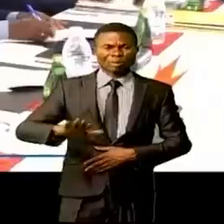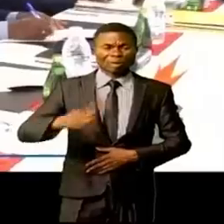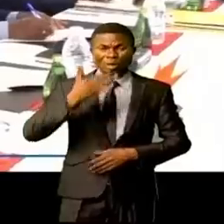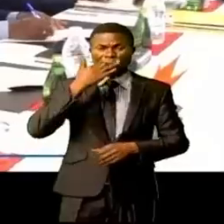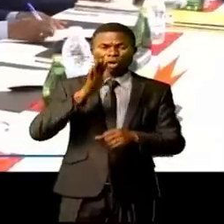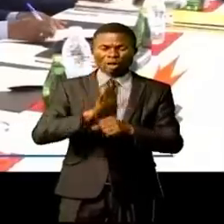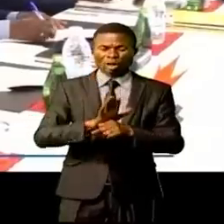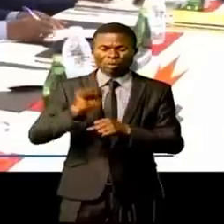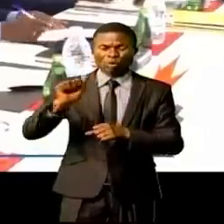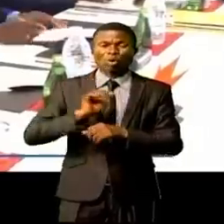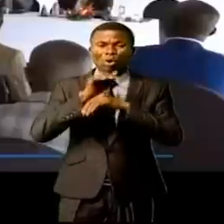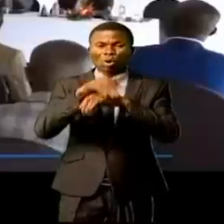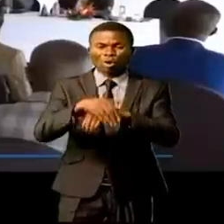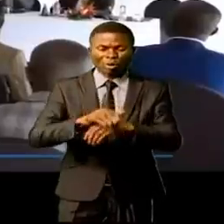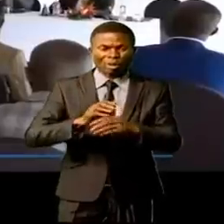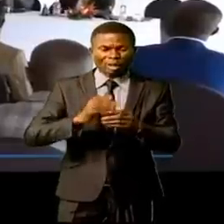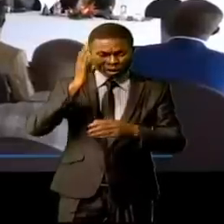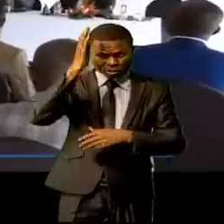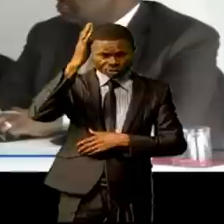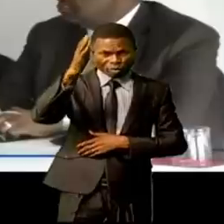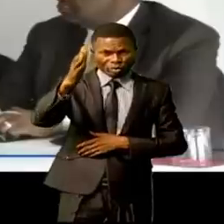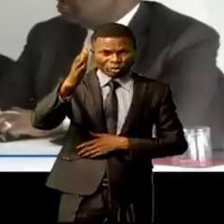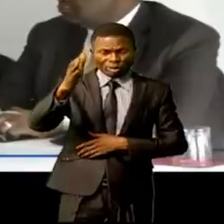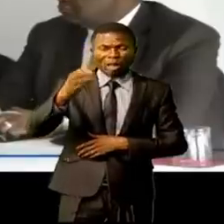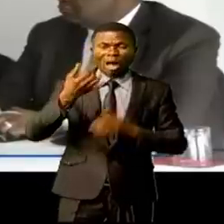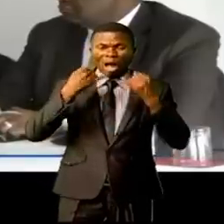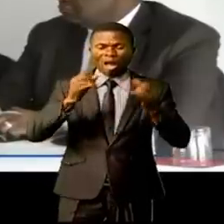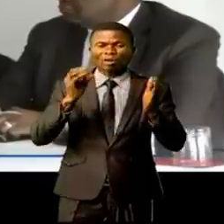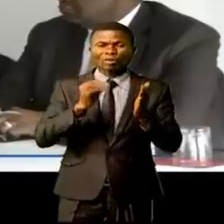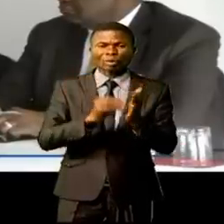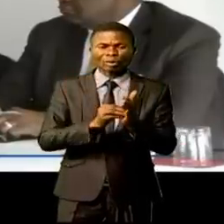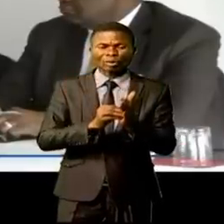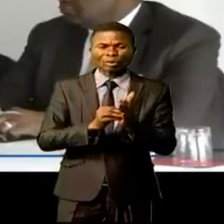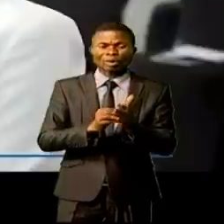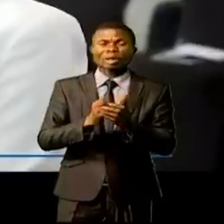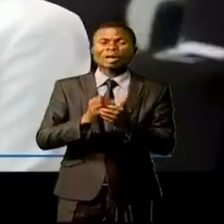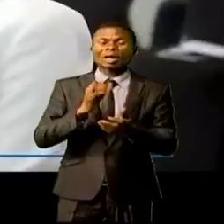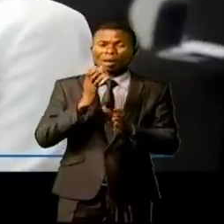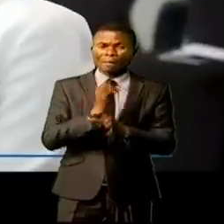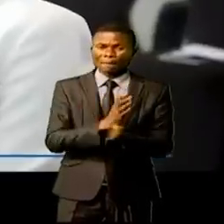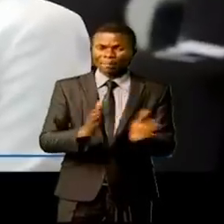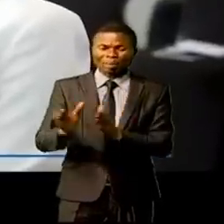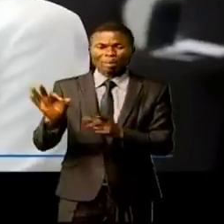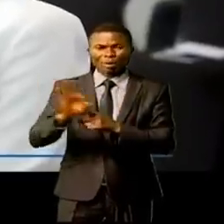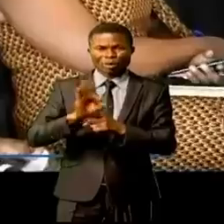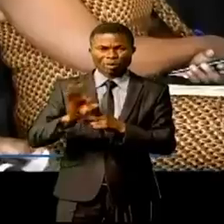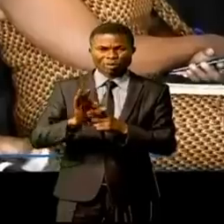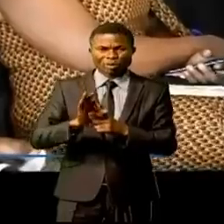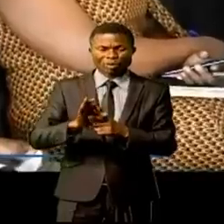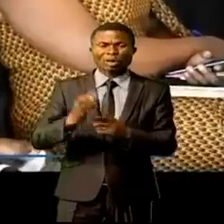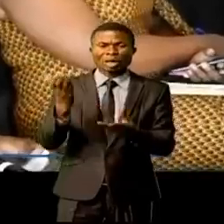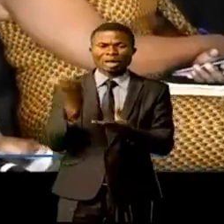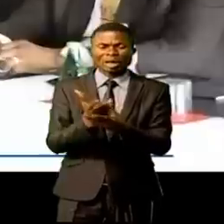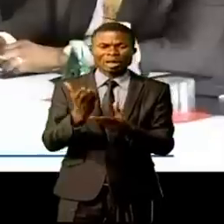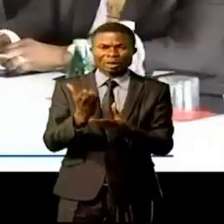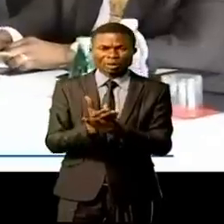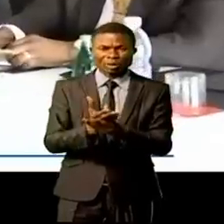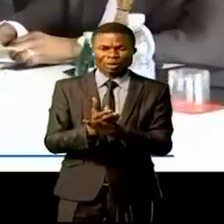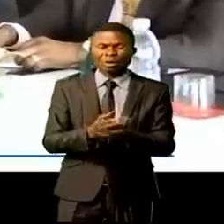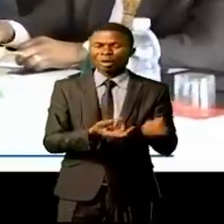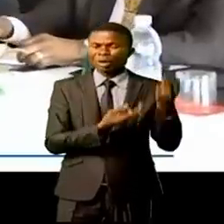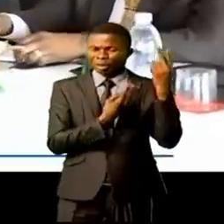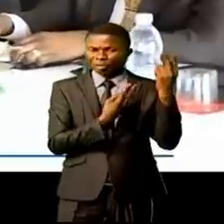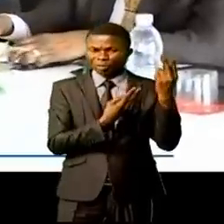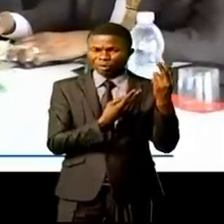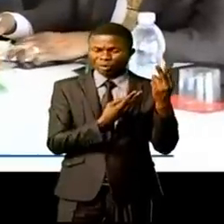son intervention dans les jours futurs. Signalons par ailleurs qu'il est prévu une formation sur la certification des valeurs